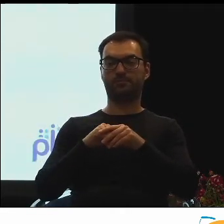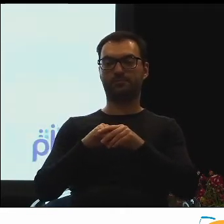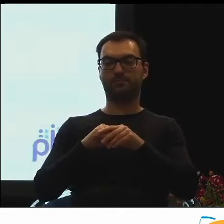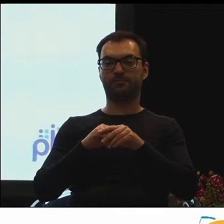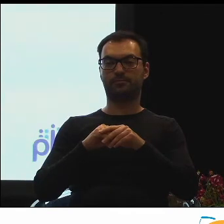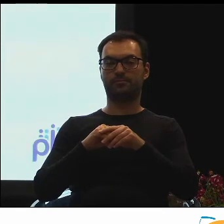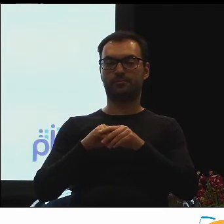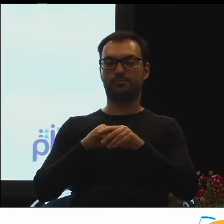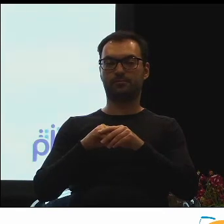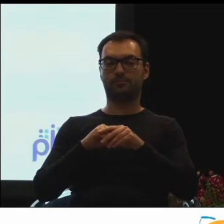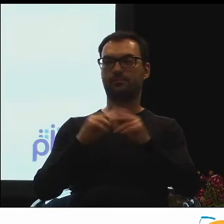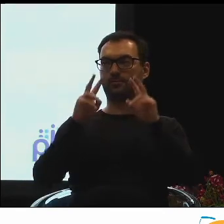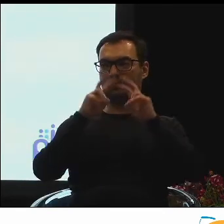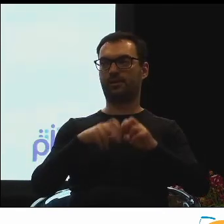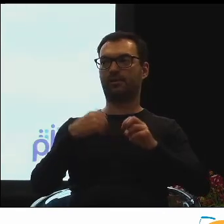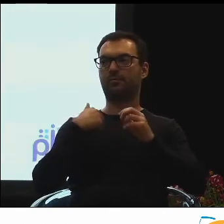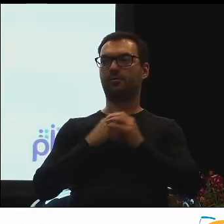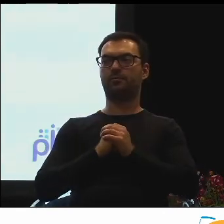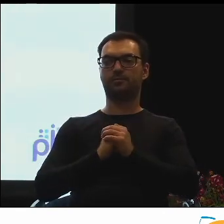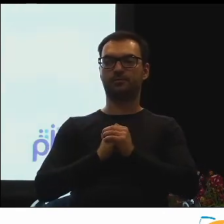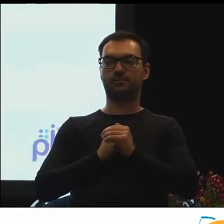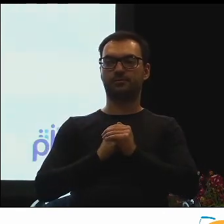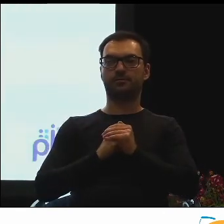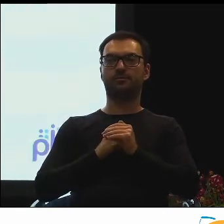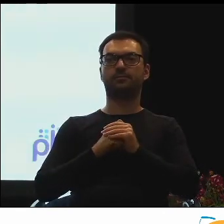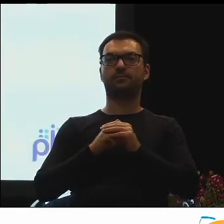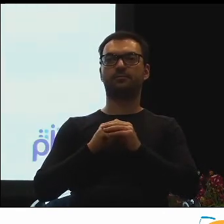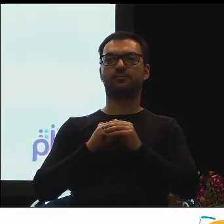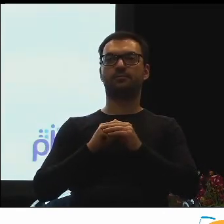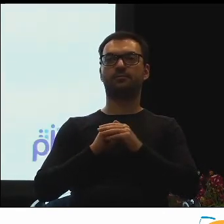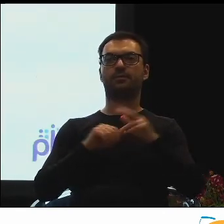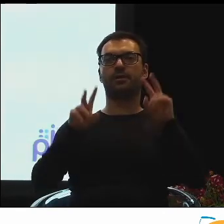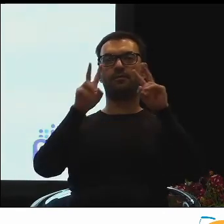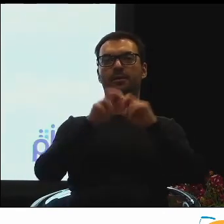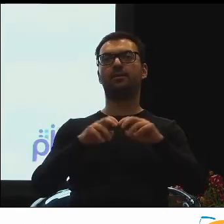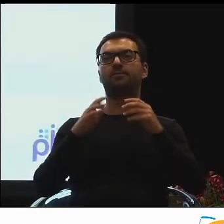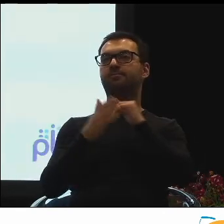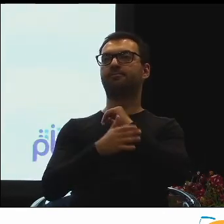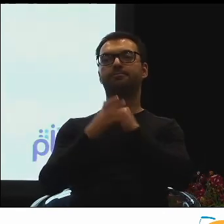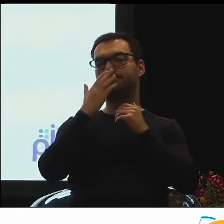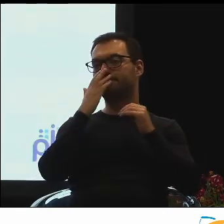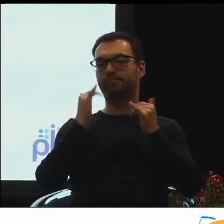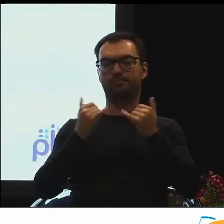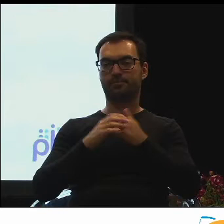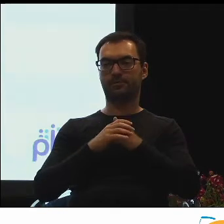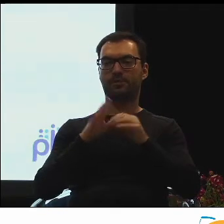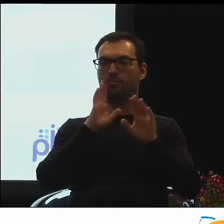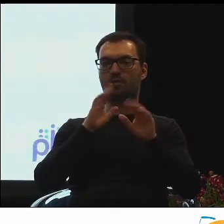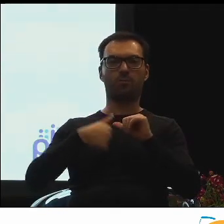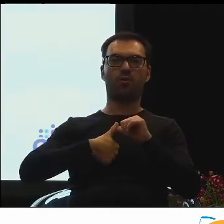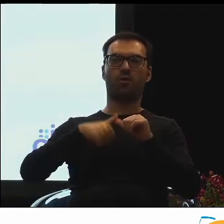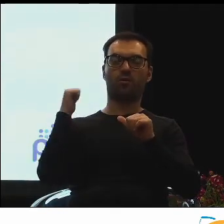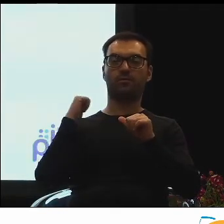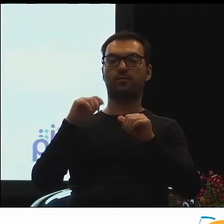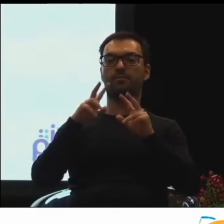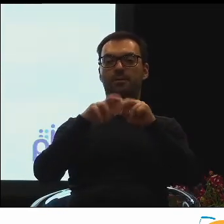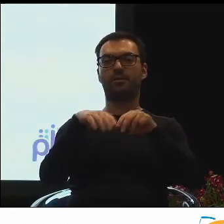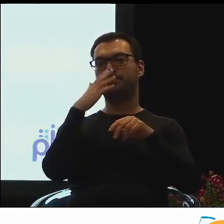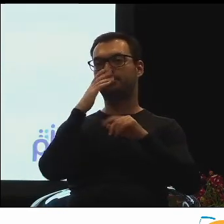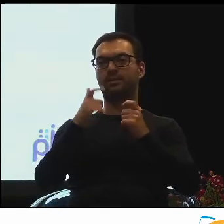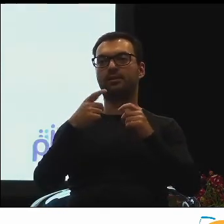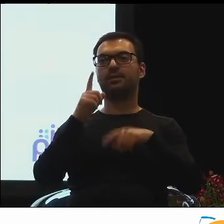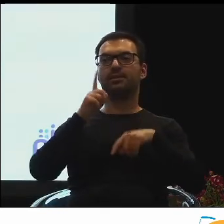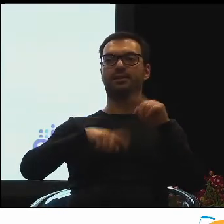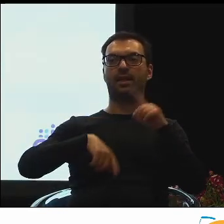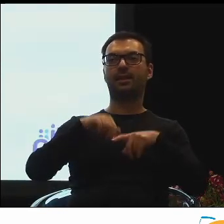naszym badaniu. Badanie opiera się, podobnie jak w ubiegłym roku, na